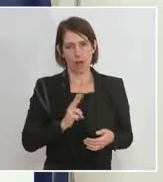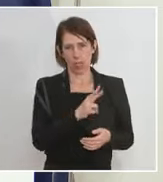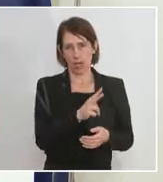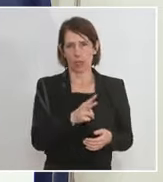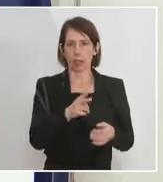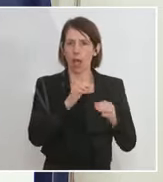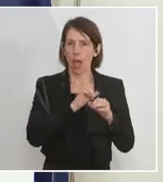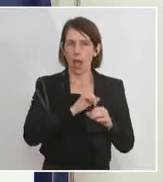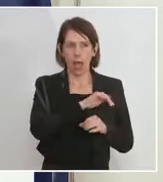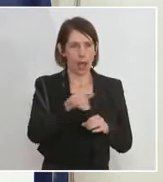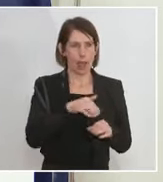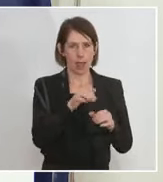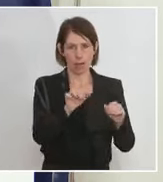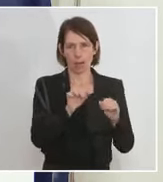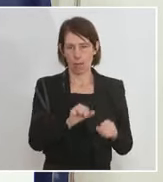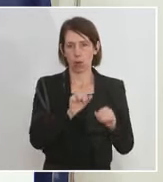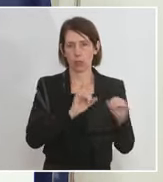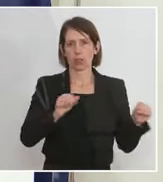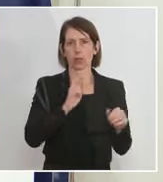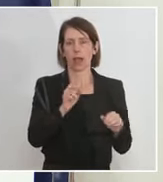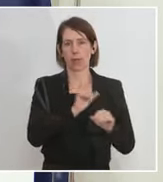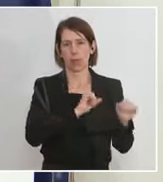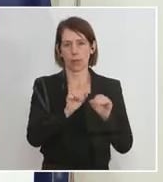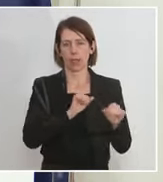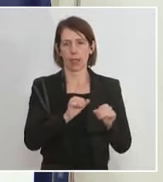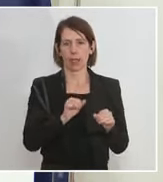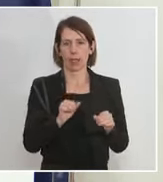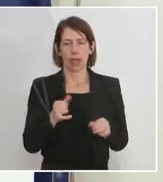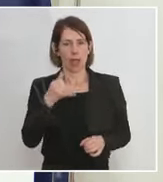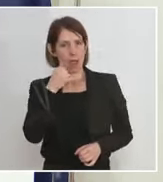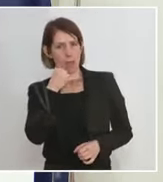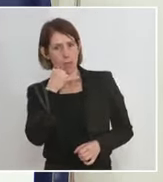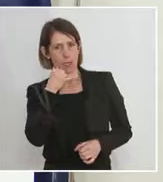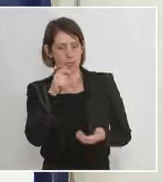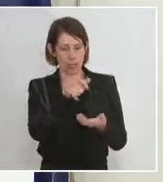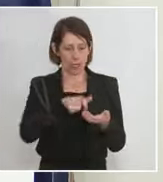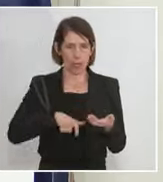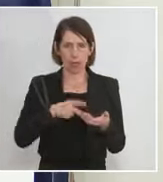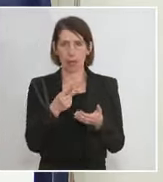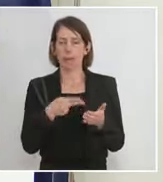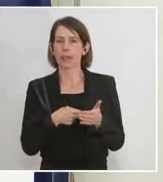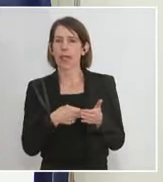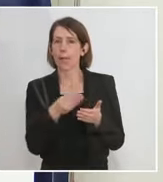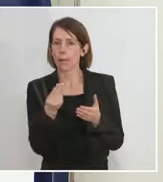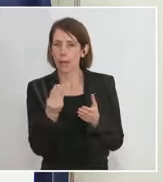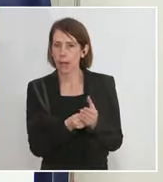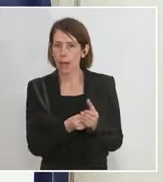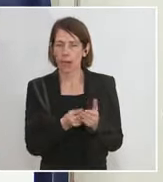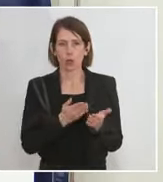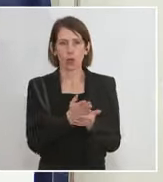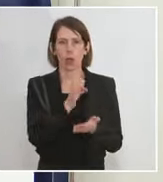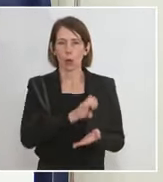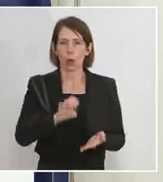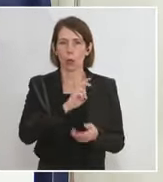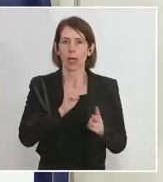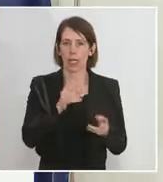möglichst frei bewegen können. Und das Einfachste ist, wenn am Handy mittels einer App dargestellt werden kann quer durch Europa, dass